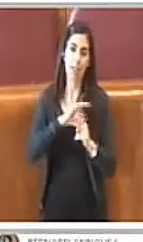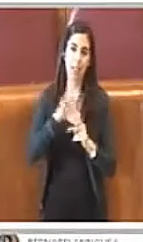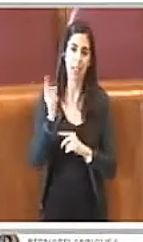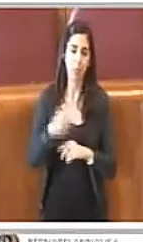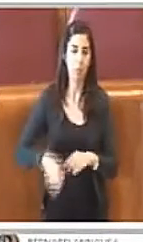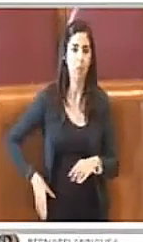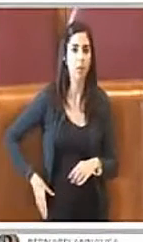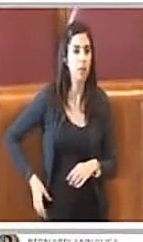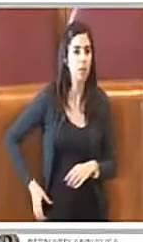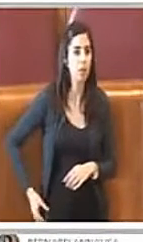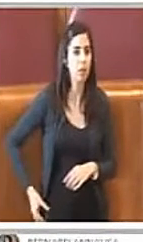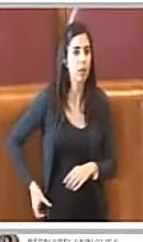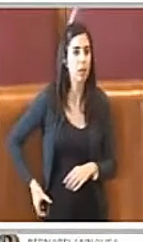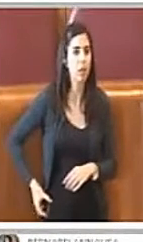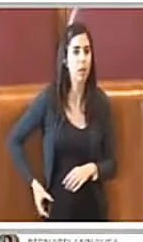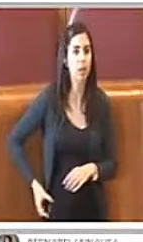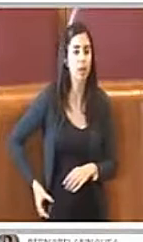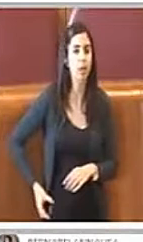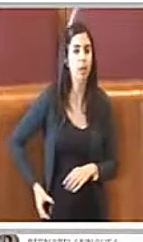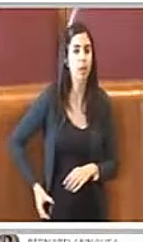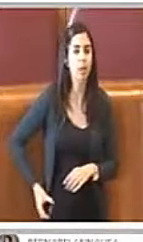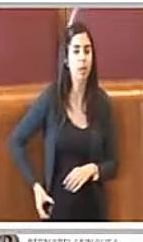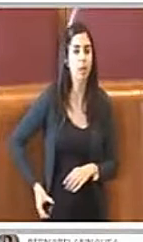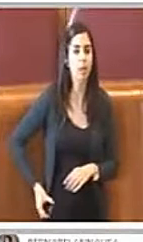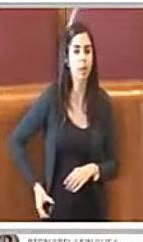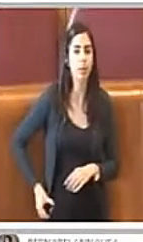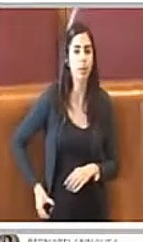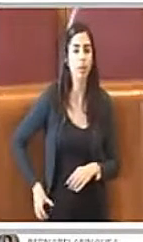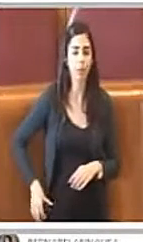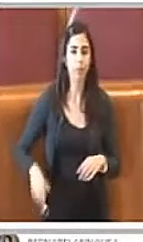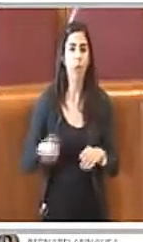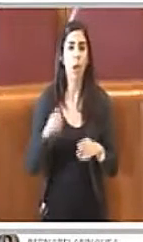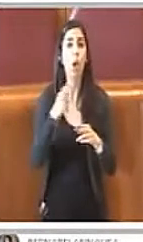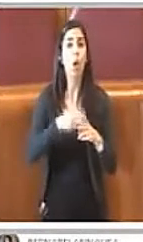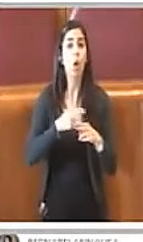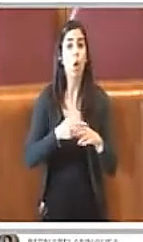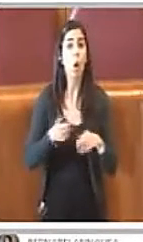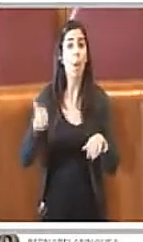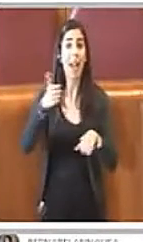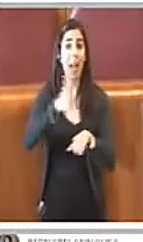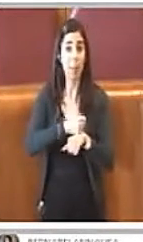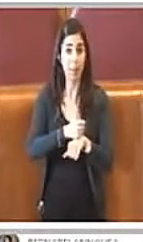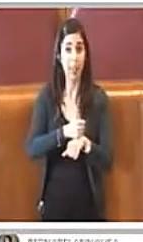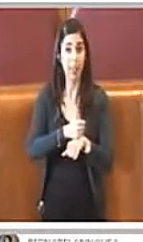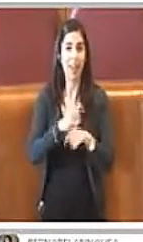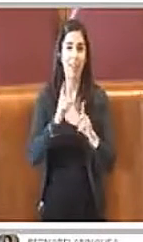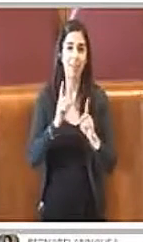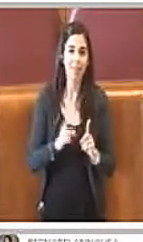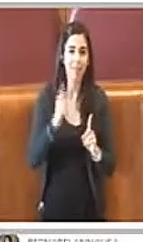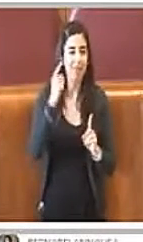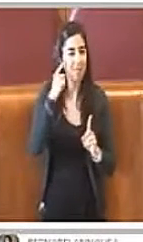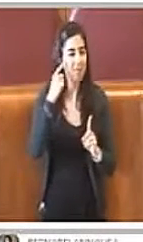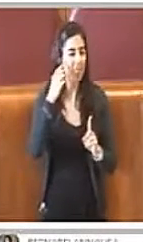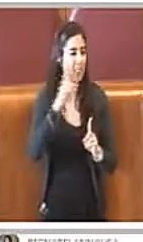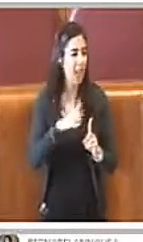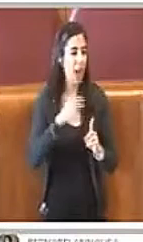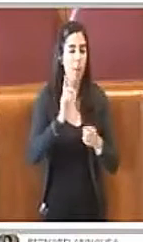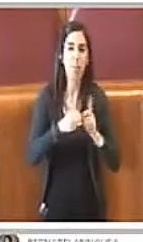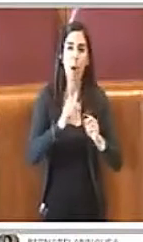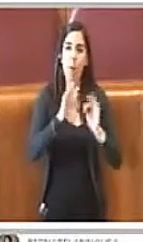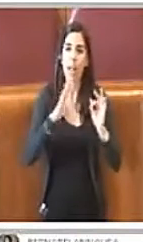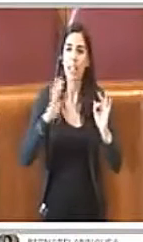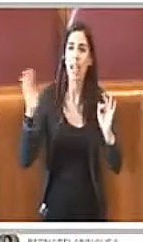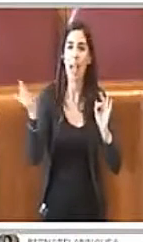richiamandosi all'eredità condivisa scaturente dalle culture dei popoli della terra, ricorda e riconosce che